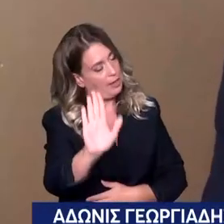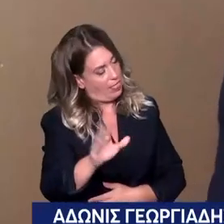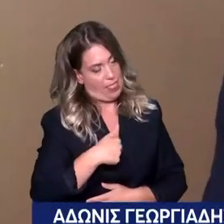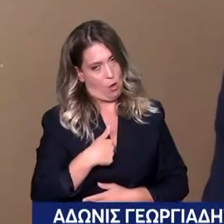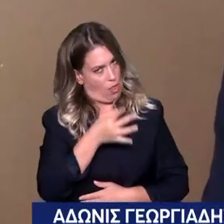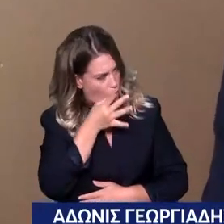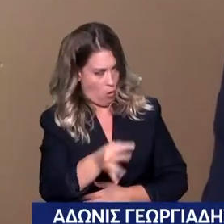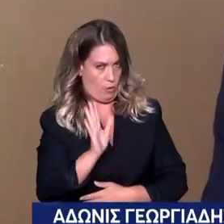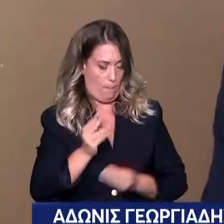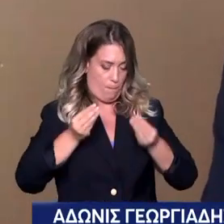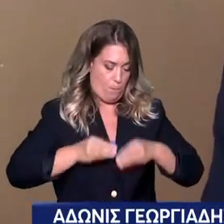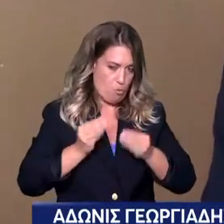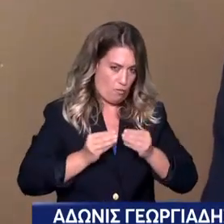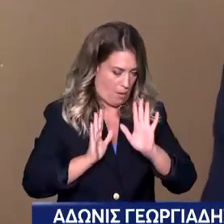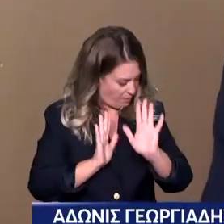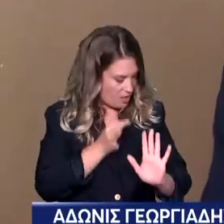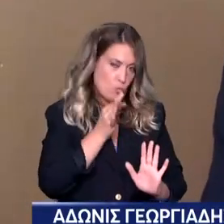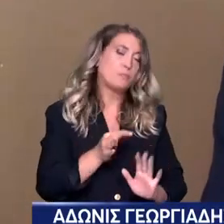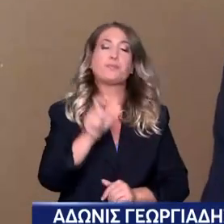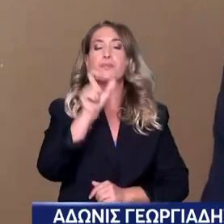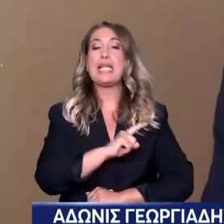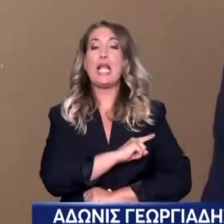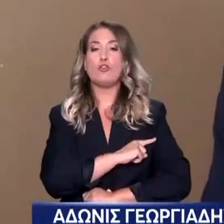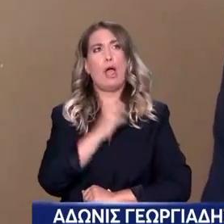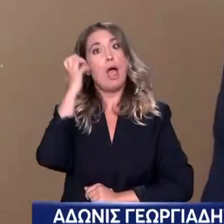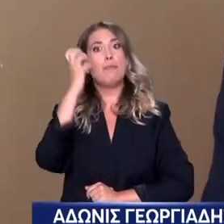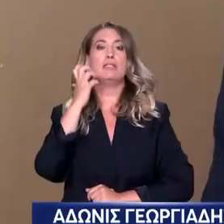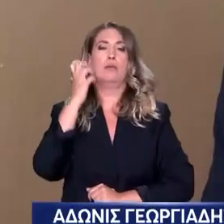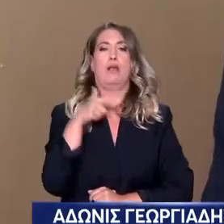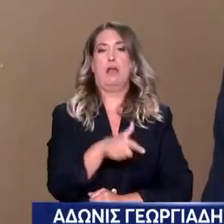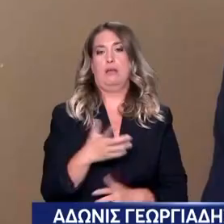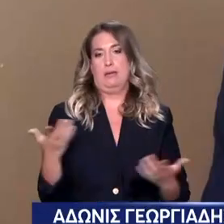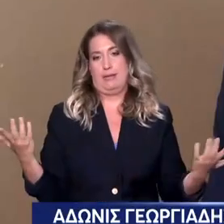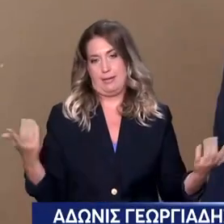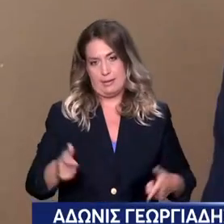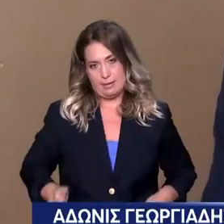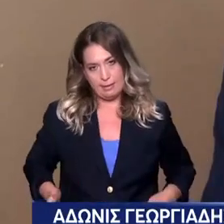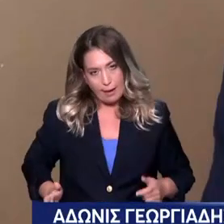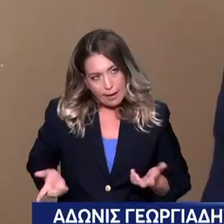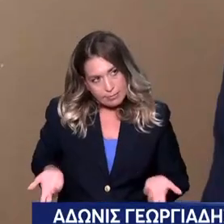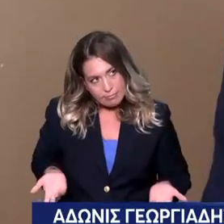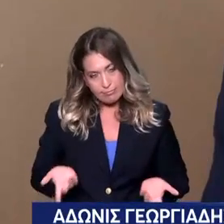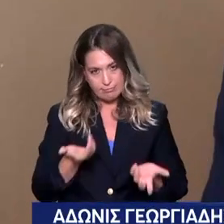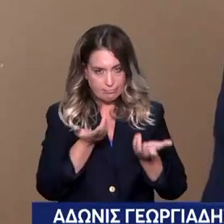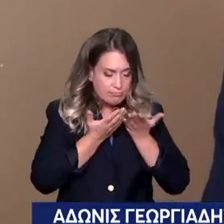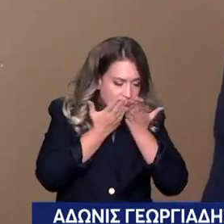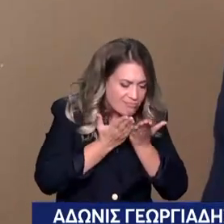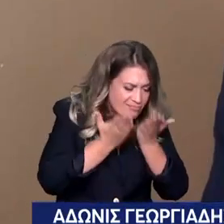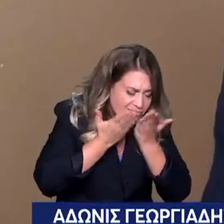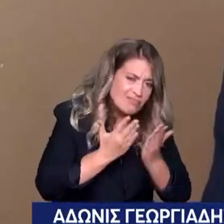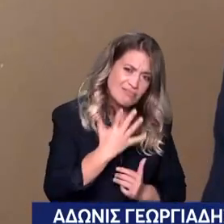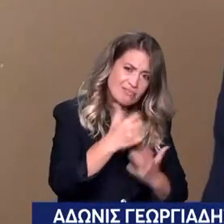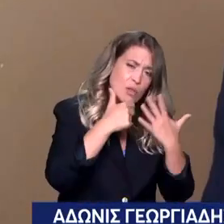Γιατί ένας γιατρός, ένας επιστήμανος ο οποίος έχει τρίψει παντελόνια για να πάρει ένα πτυχίο, ξέρουμε όλοι τι θα πει πτυχίο